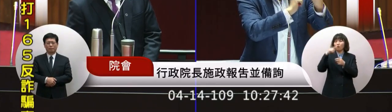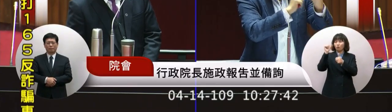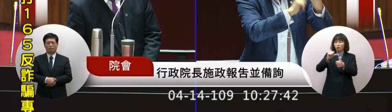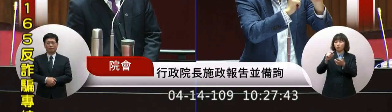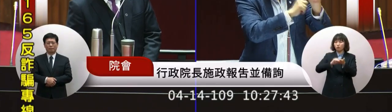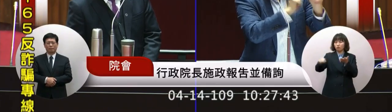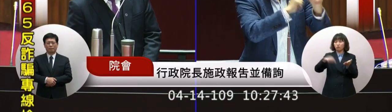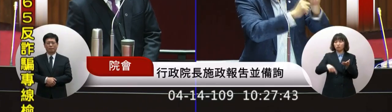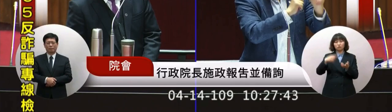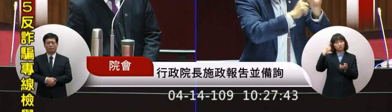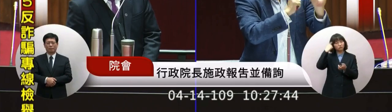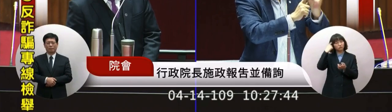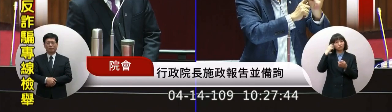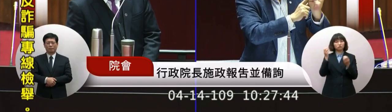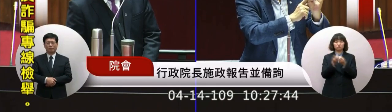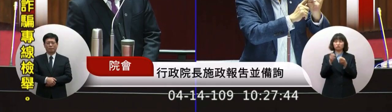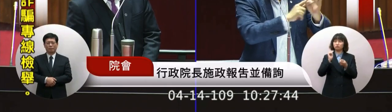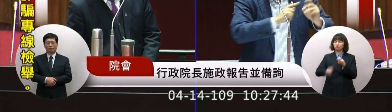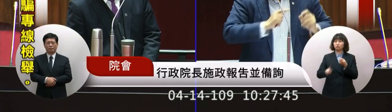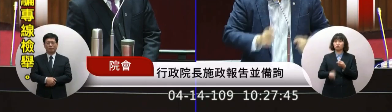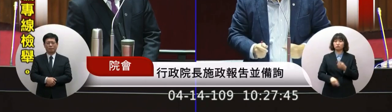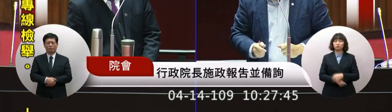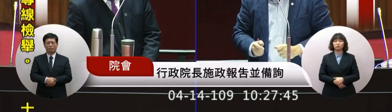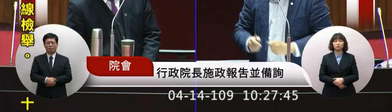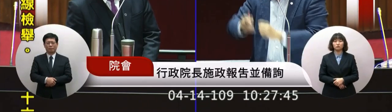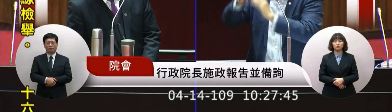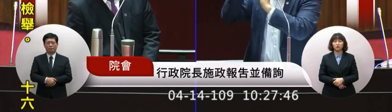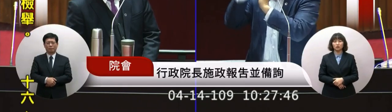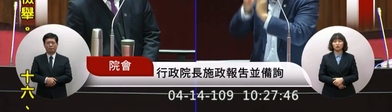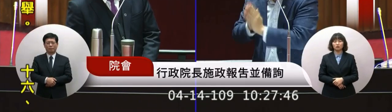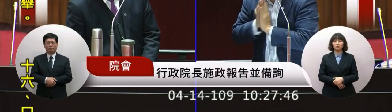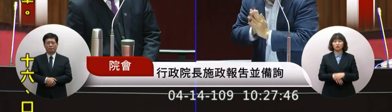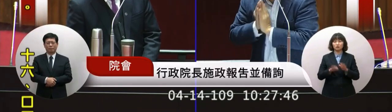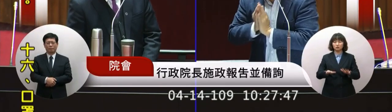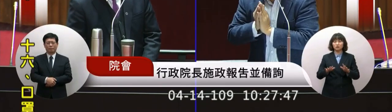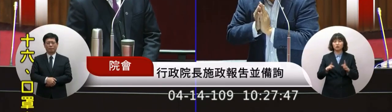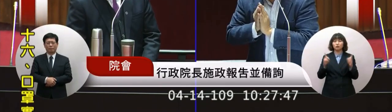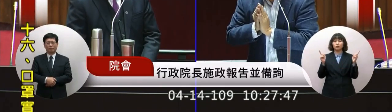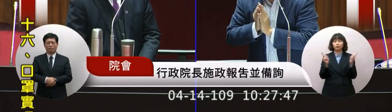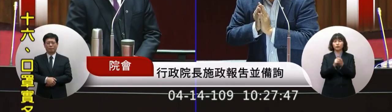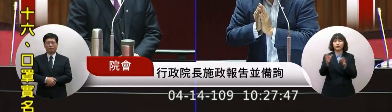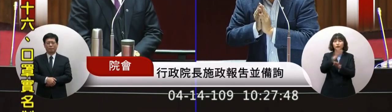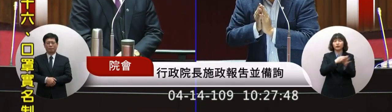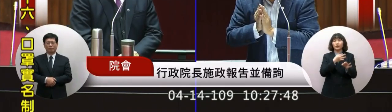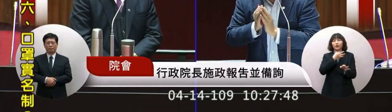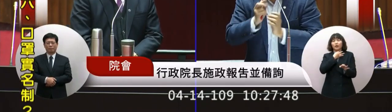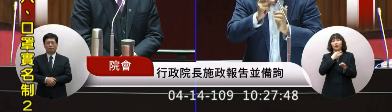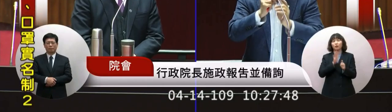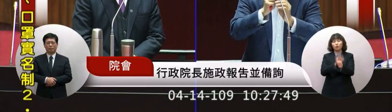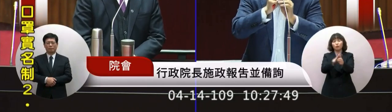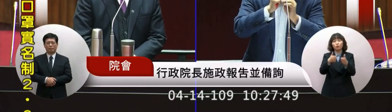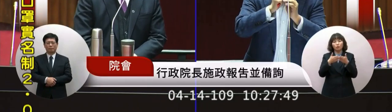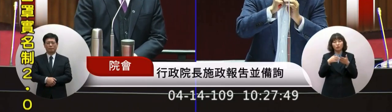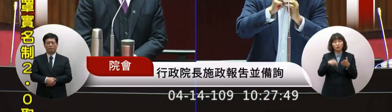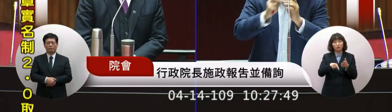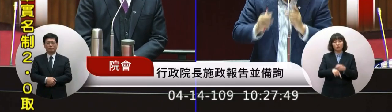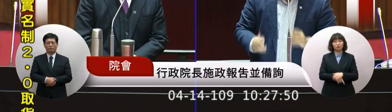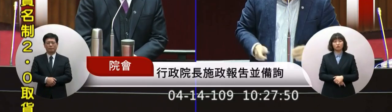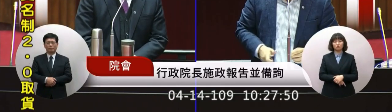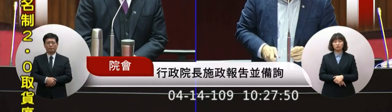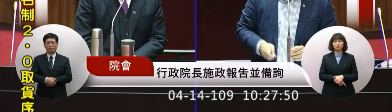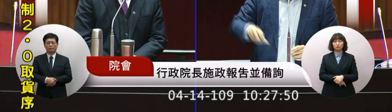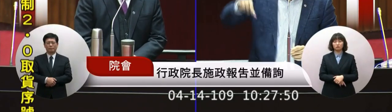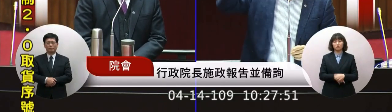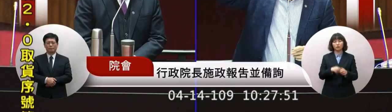這個沒道理沒道理而且現在我們現在在紓困我們現在在紓困對不對紓